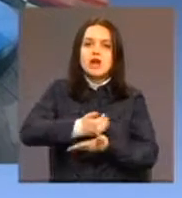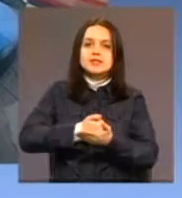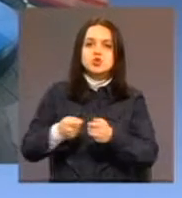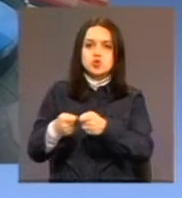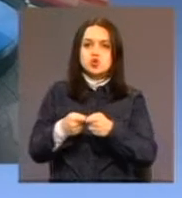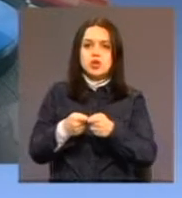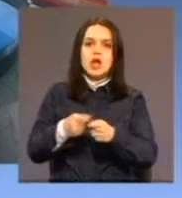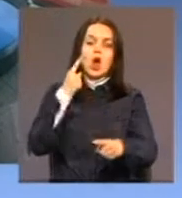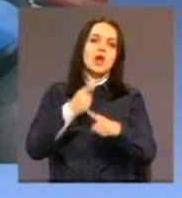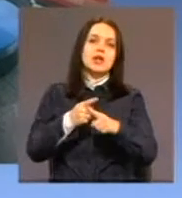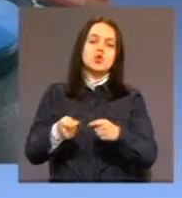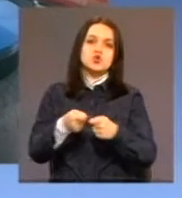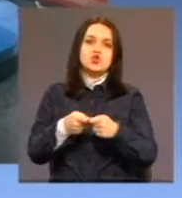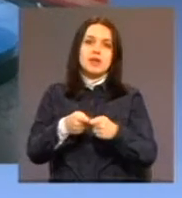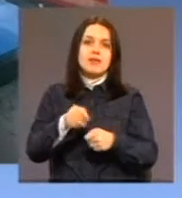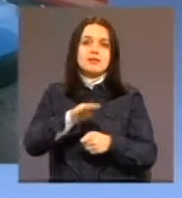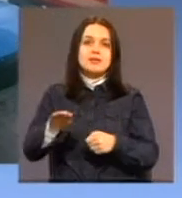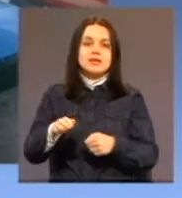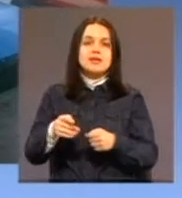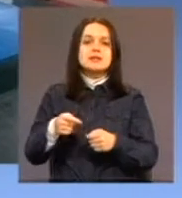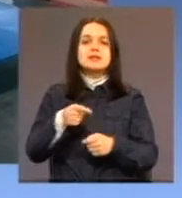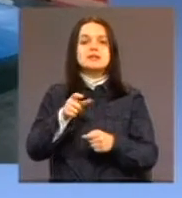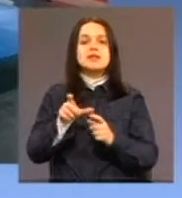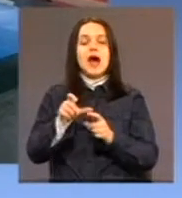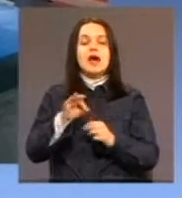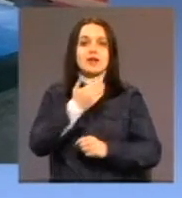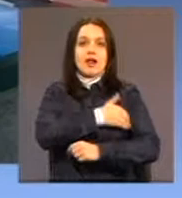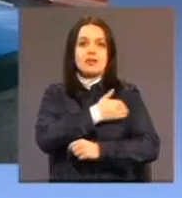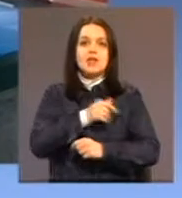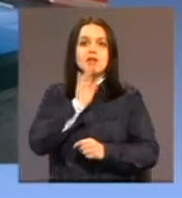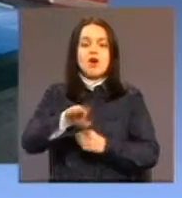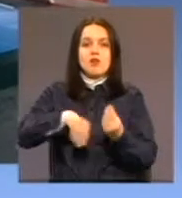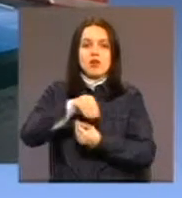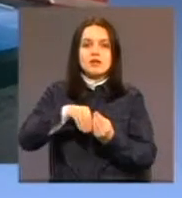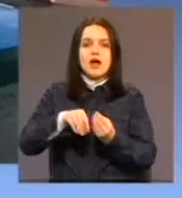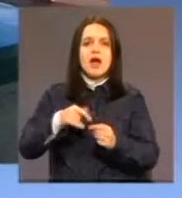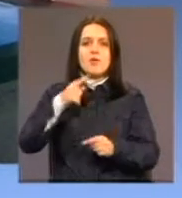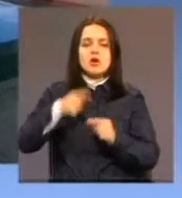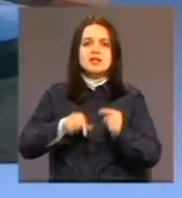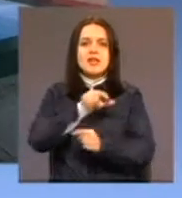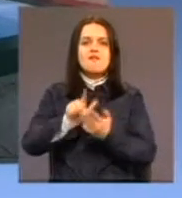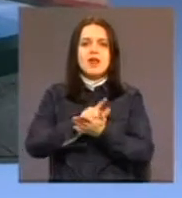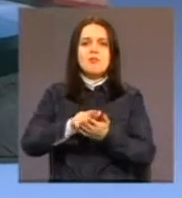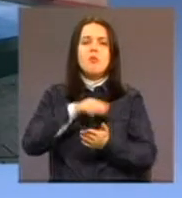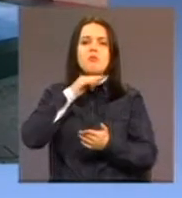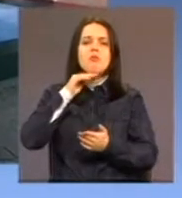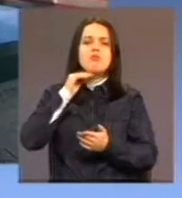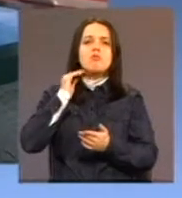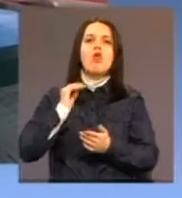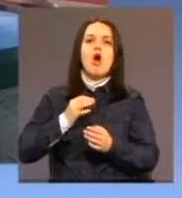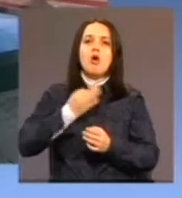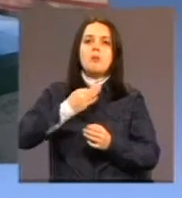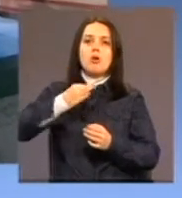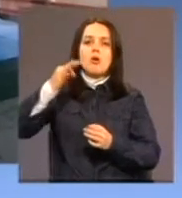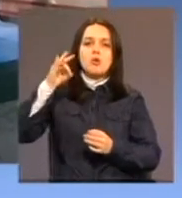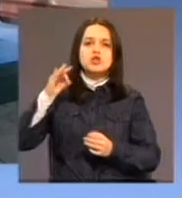udruženja djece s poslanih potrebama i njihovih roditelja, u zadnje vrijeme je veoma intenzivan i dosta na